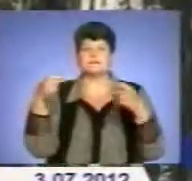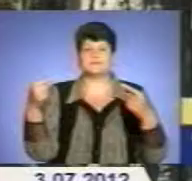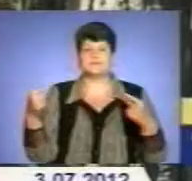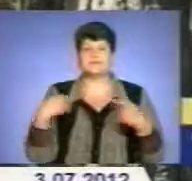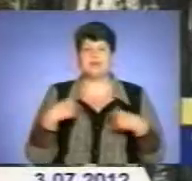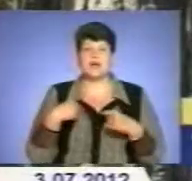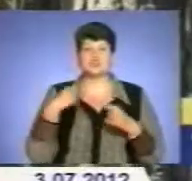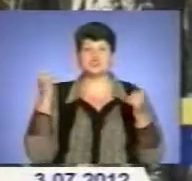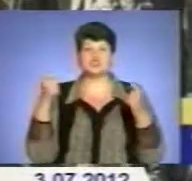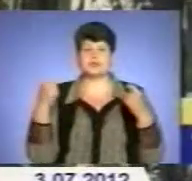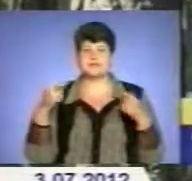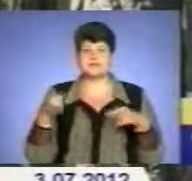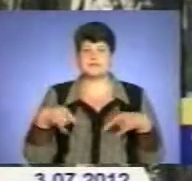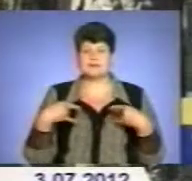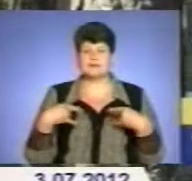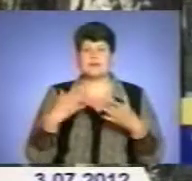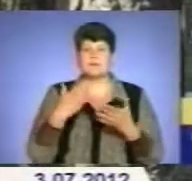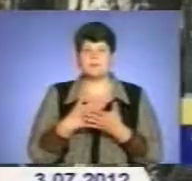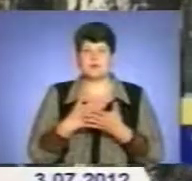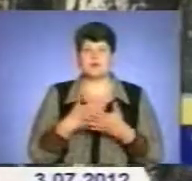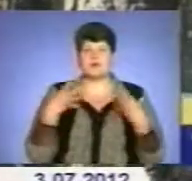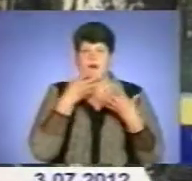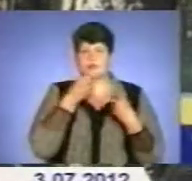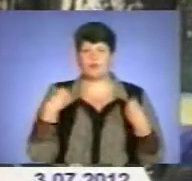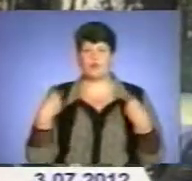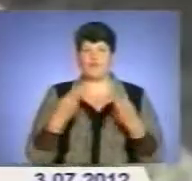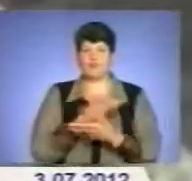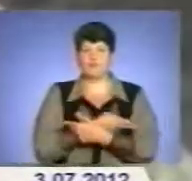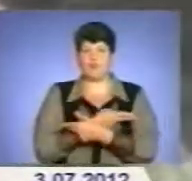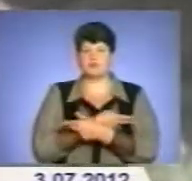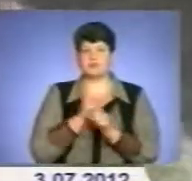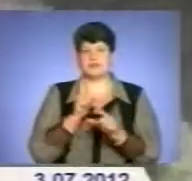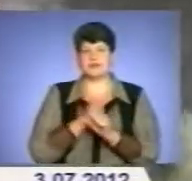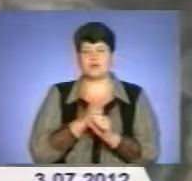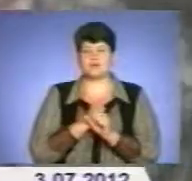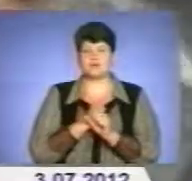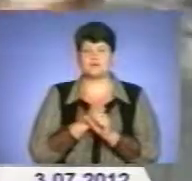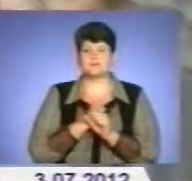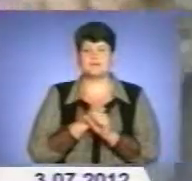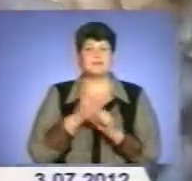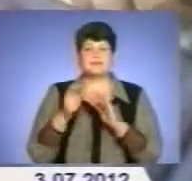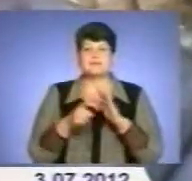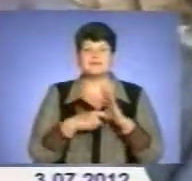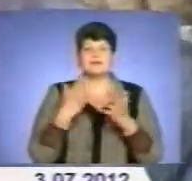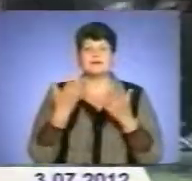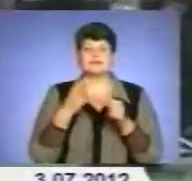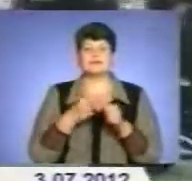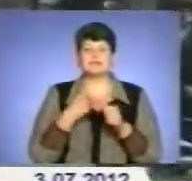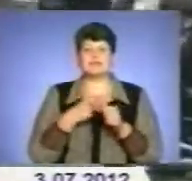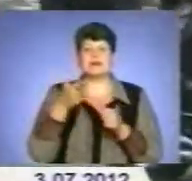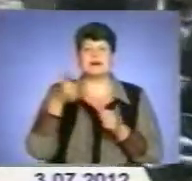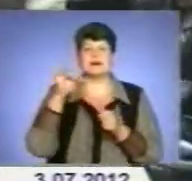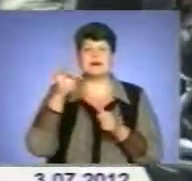Я джинси маю з такою порядною футболкою, тільки на роботі. Ми так і не дізналися, яке справжнє ім'я у греблі.